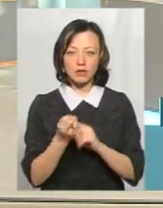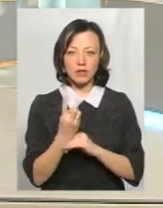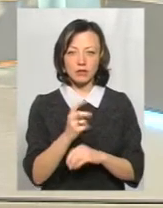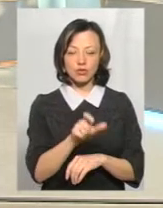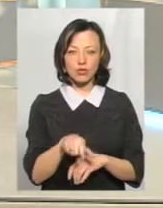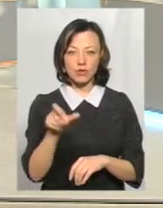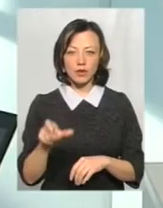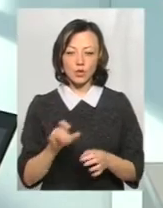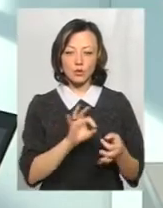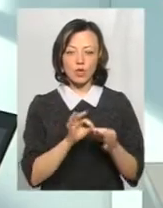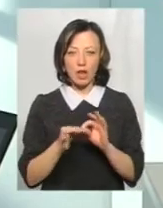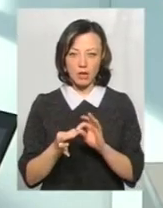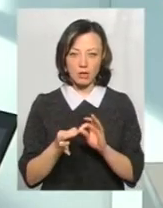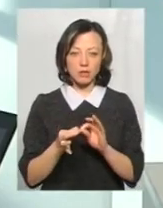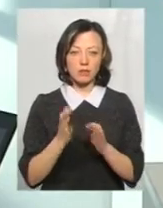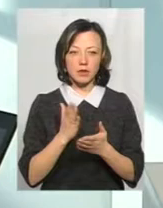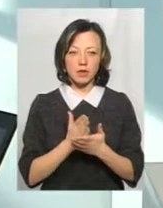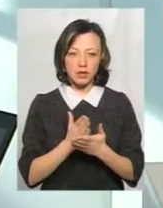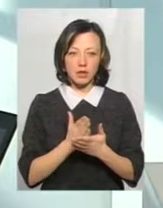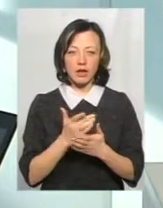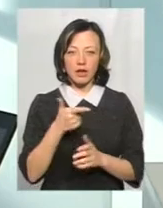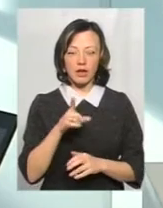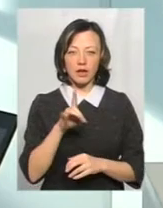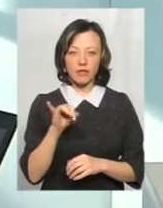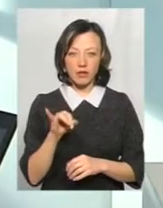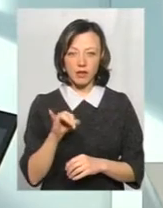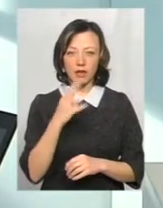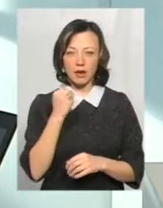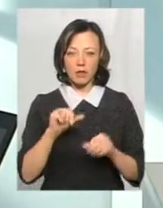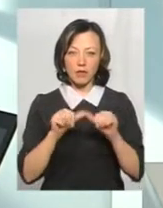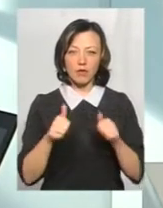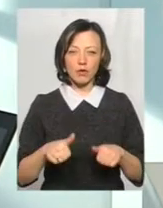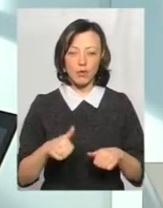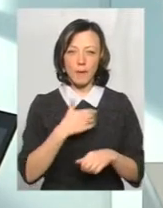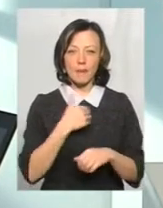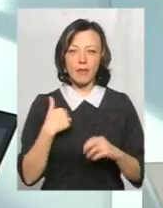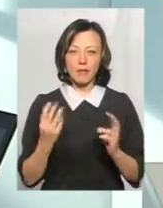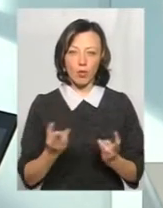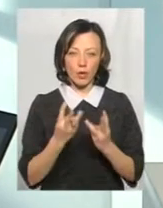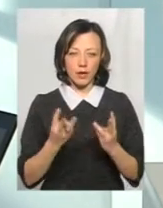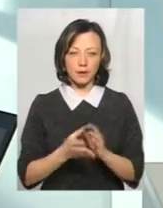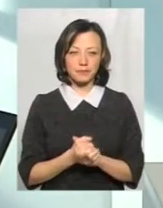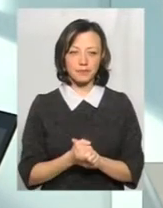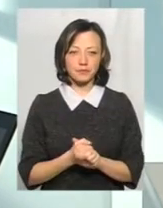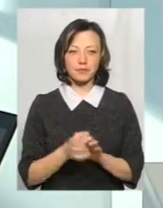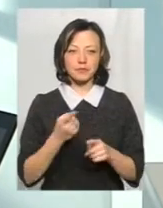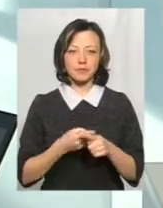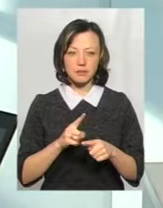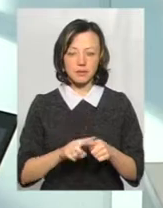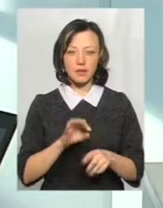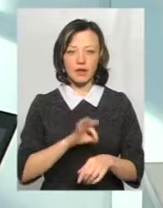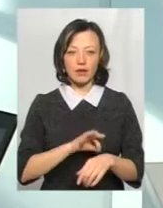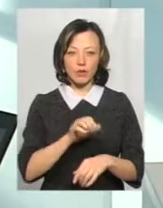чоловік з ускладненнями гостими респіраторними інфекціями та грипу у вигляді пневмонії. Ну, ці хворі